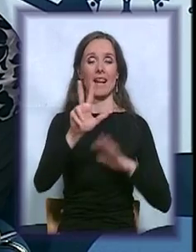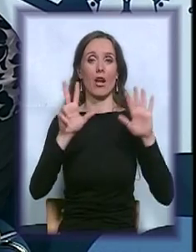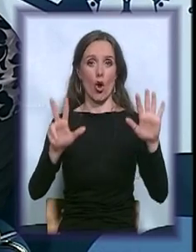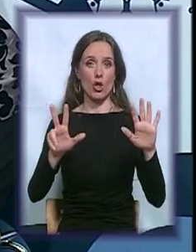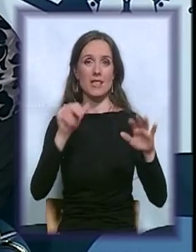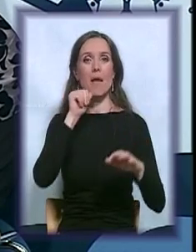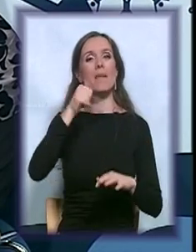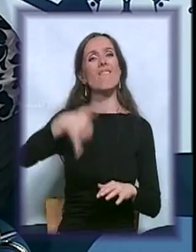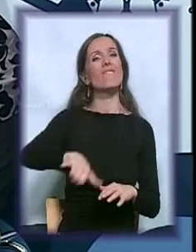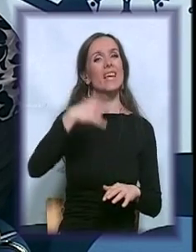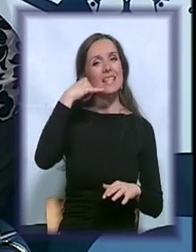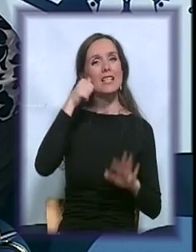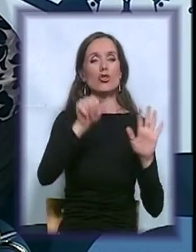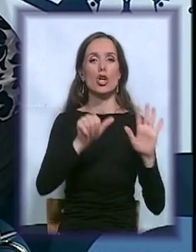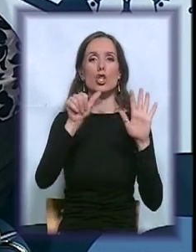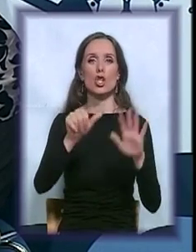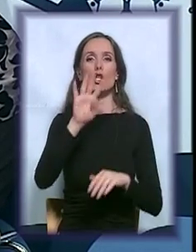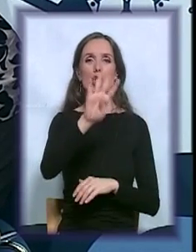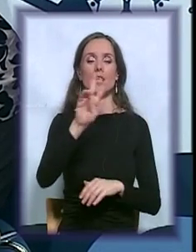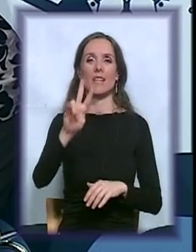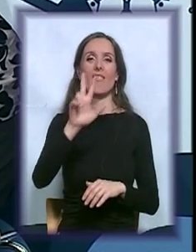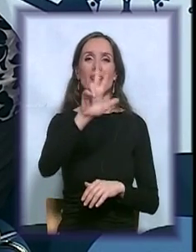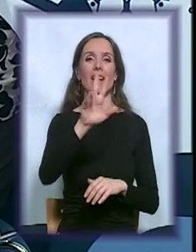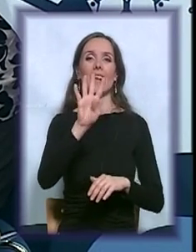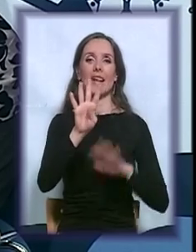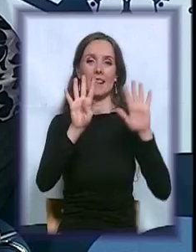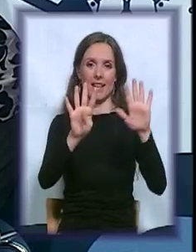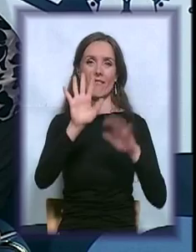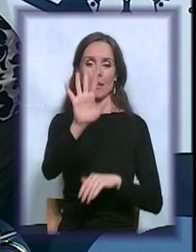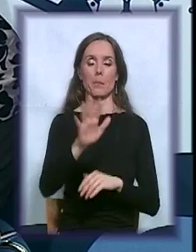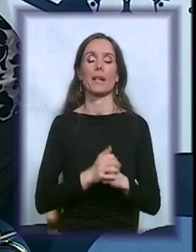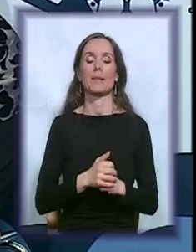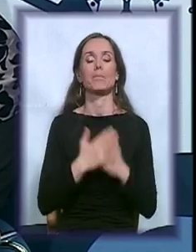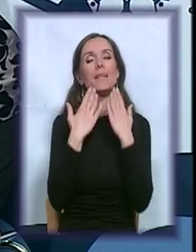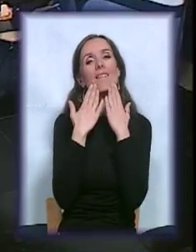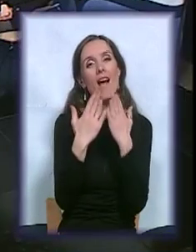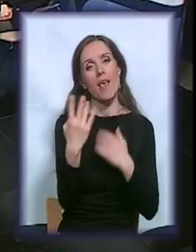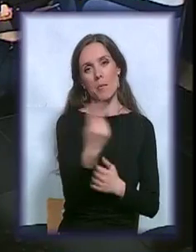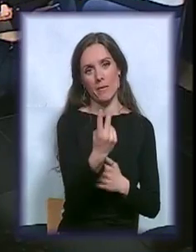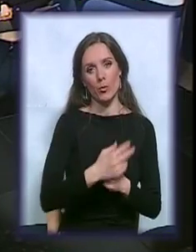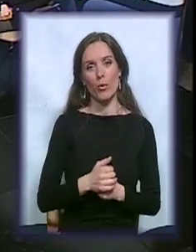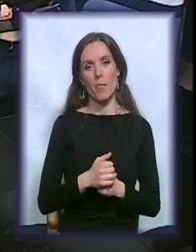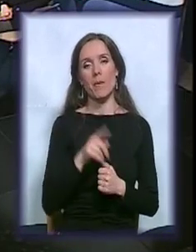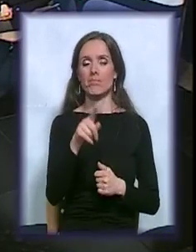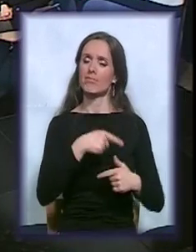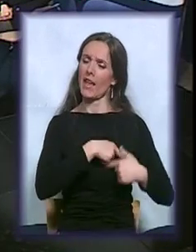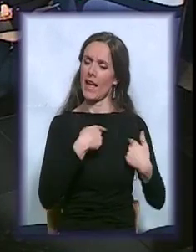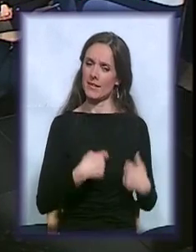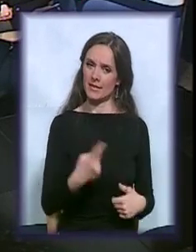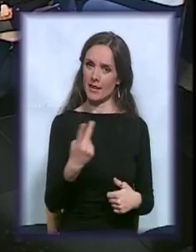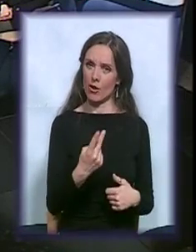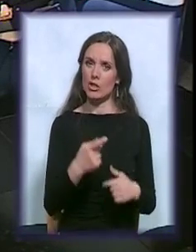i fiksni 6642 395. Hvala vam oboma na iskrenosti.